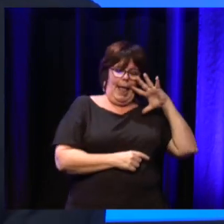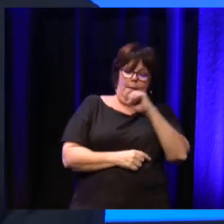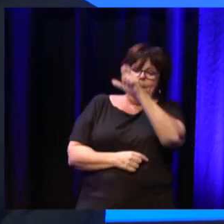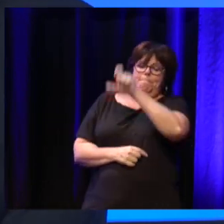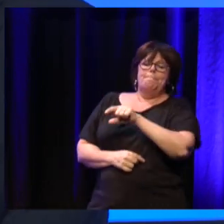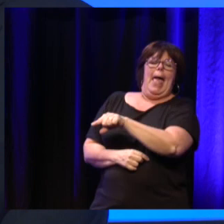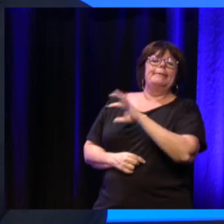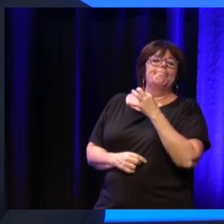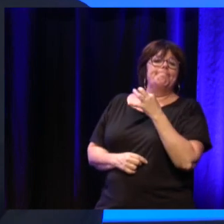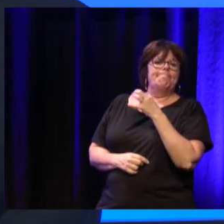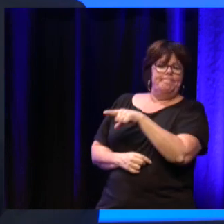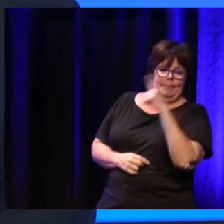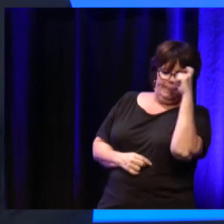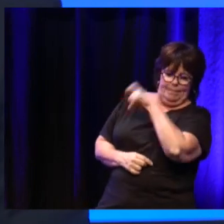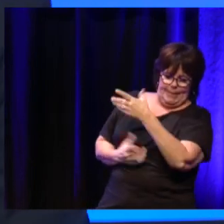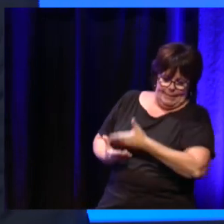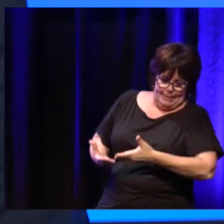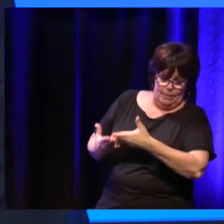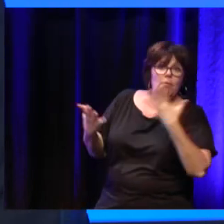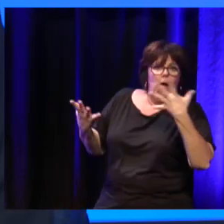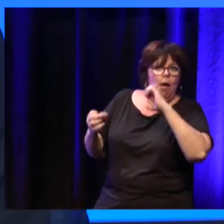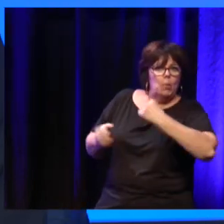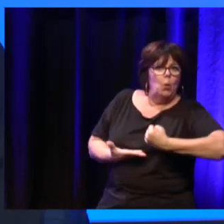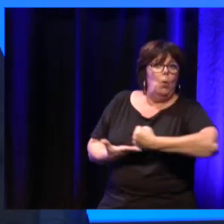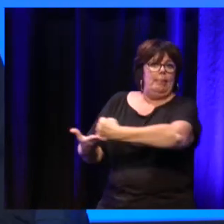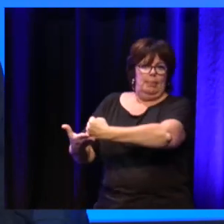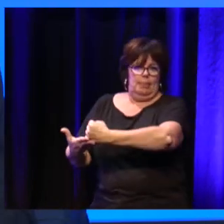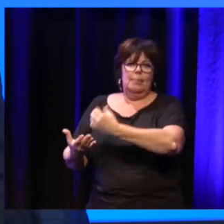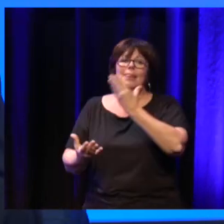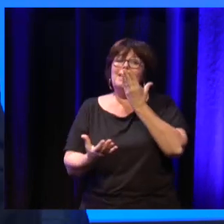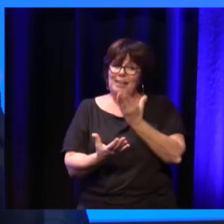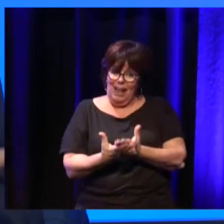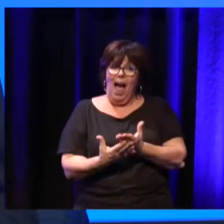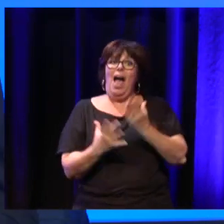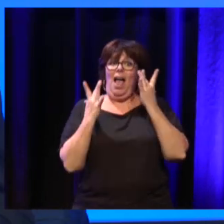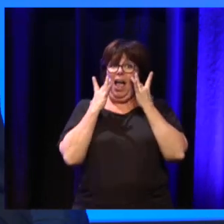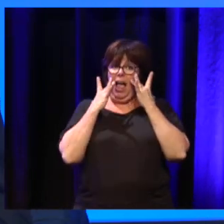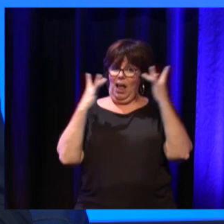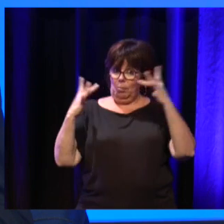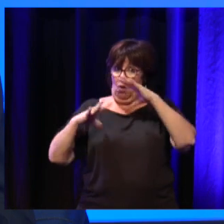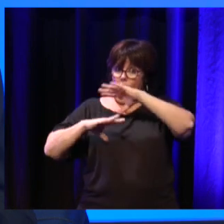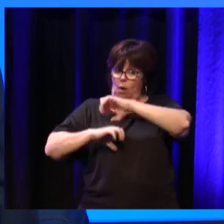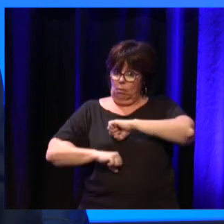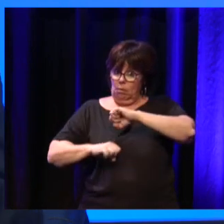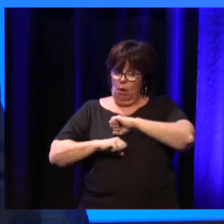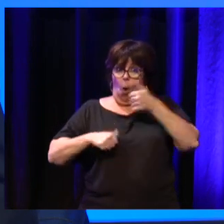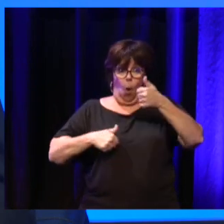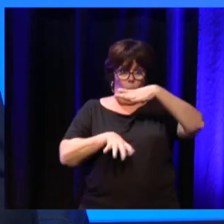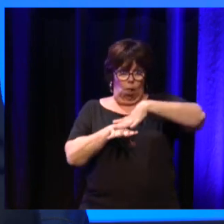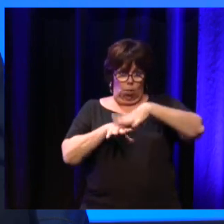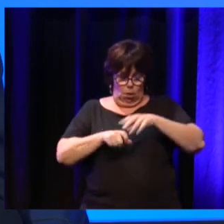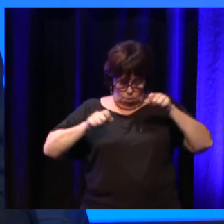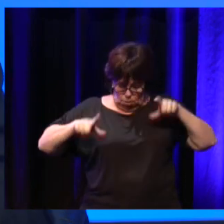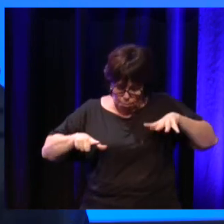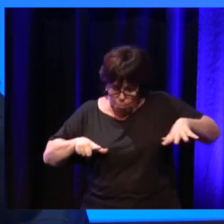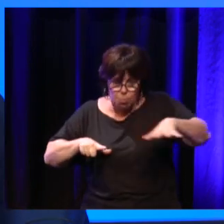qui pouvaient avoir des difficultés et leur venir en aide. Cette expérimentation fonctionne toujours. L'idée, elle est,